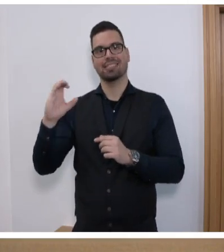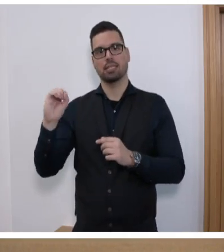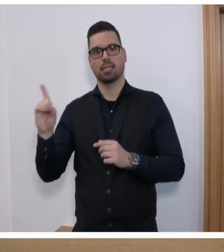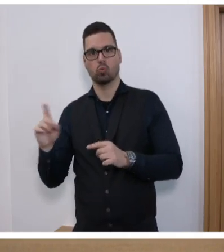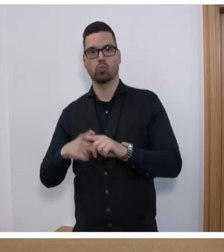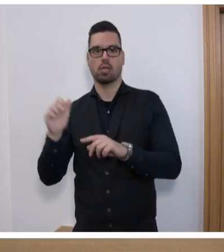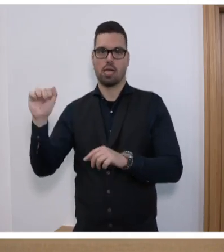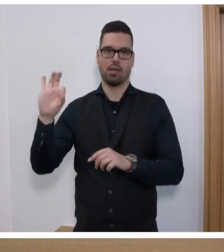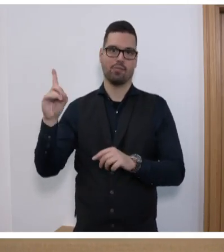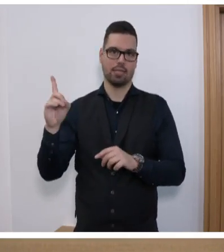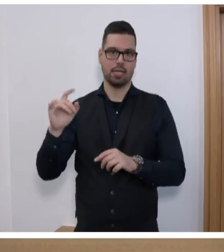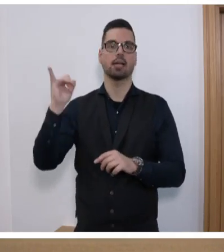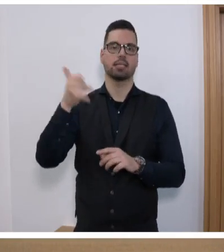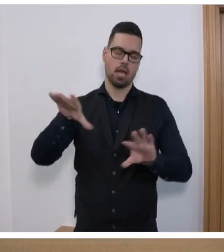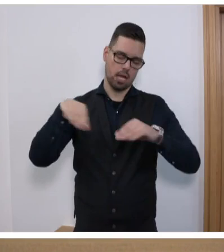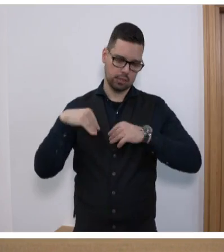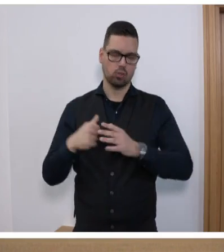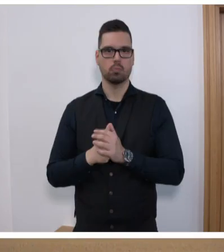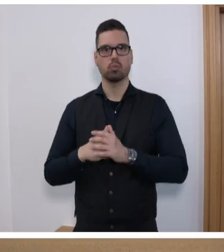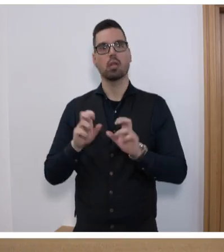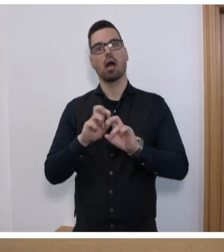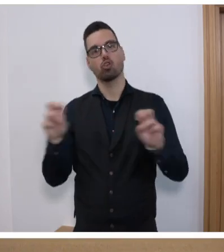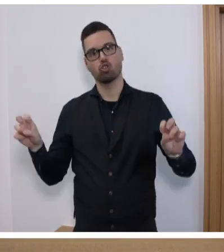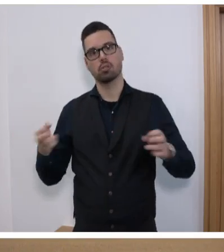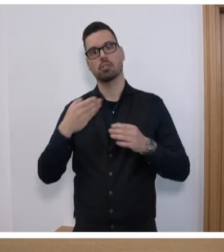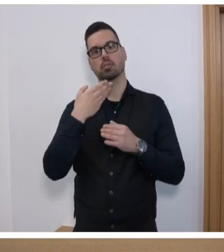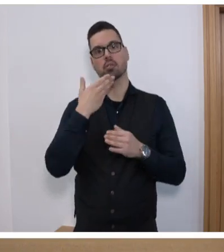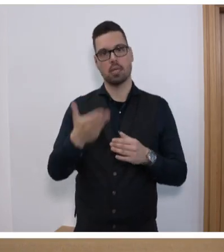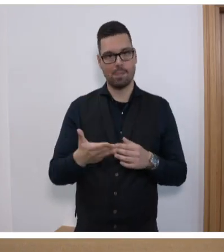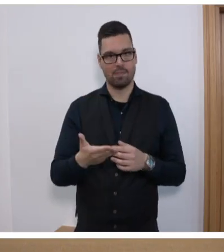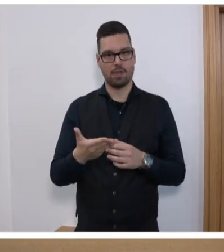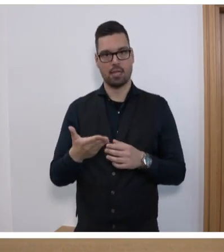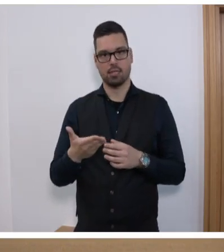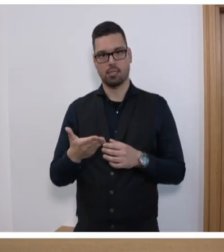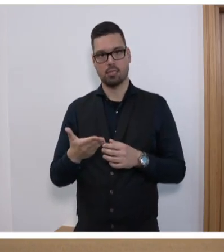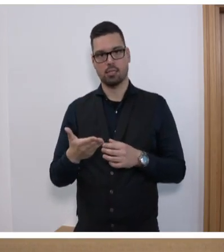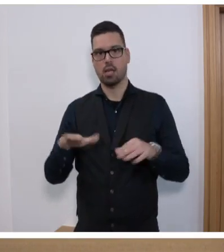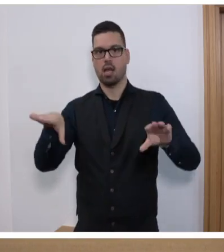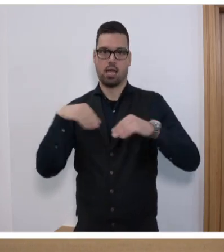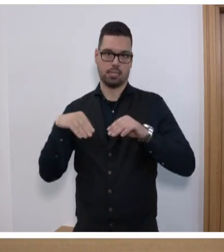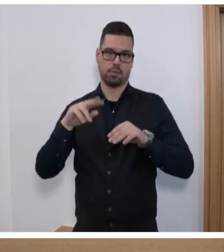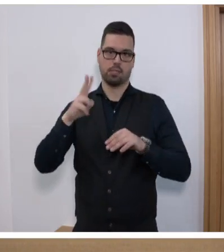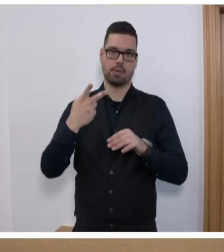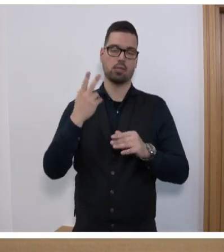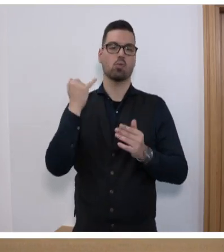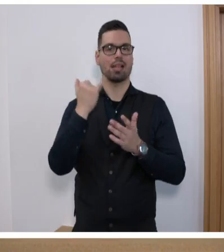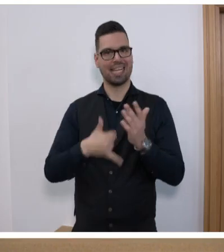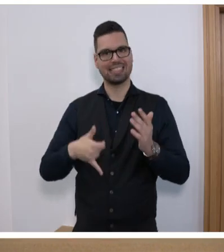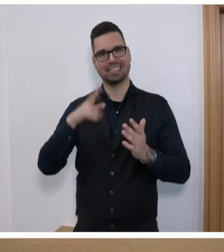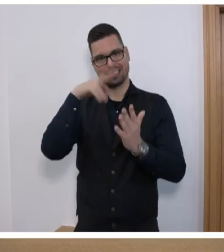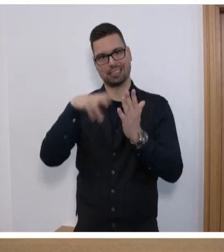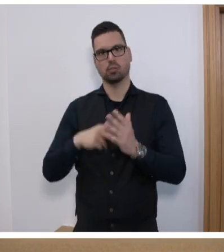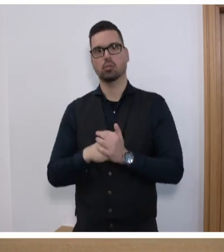-Landtagsfraktion einstimmig angenommen und der Ausschuss empfiehlt daher dem Plenum die Annahme des Gesetzes in zweiter und letzter Lesung.